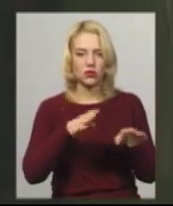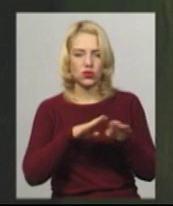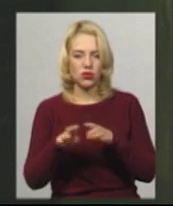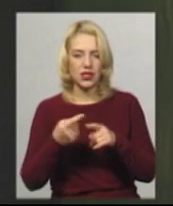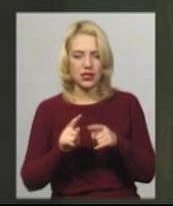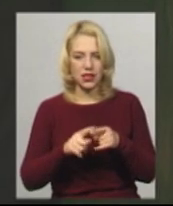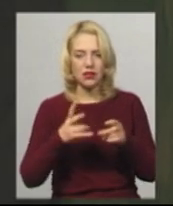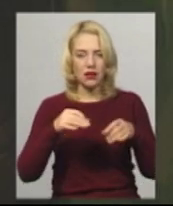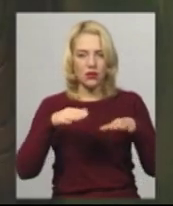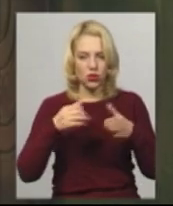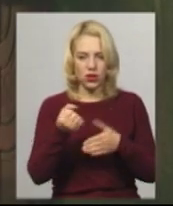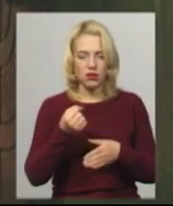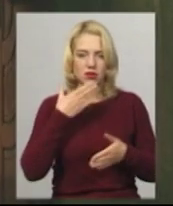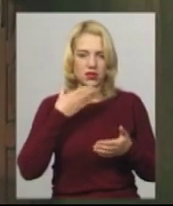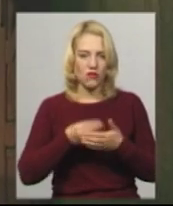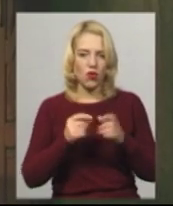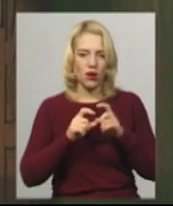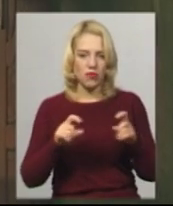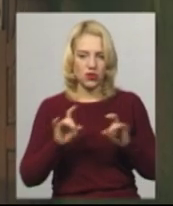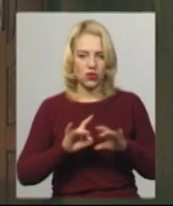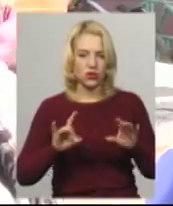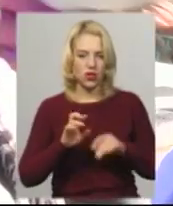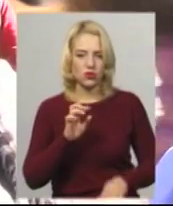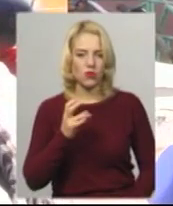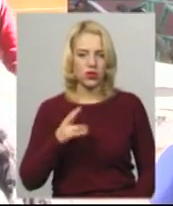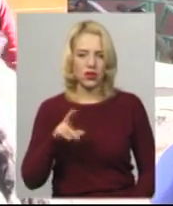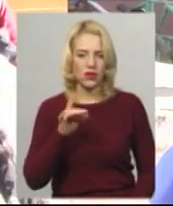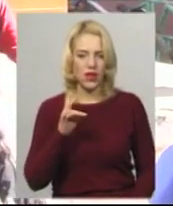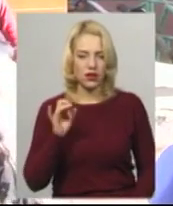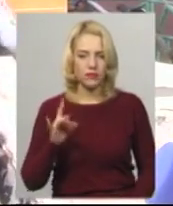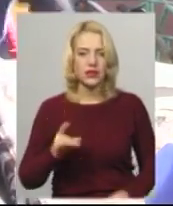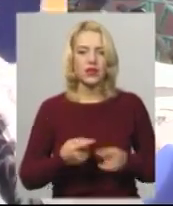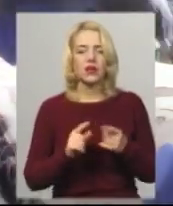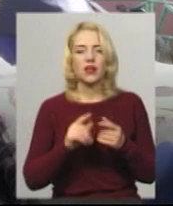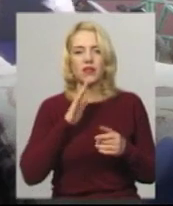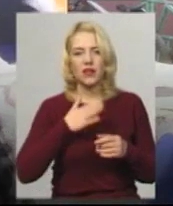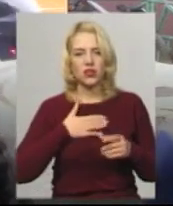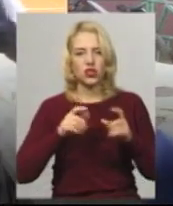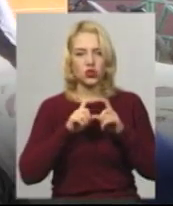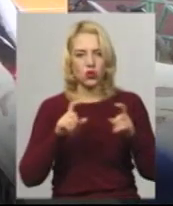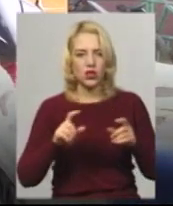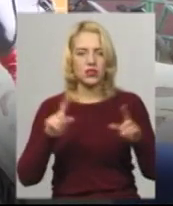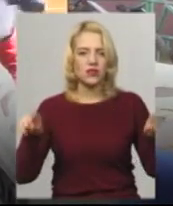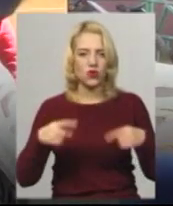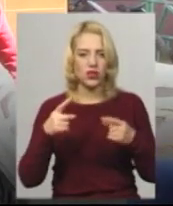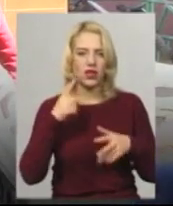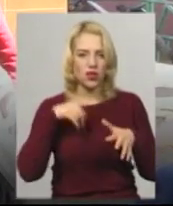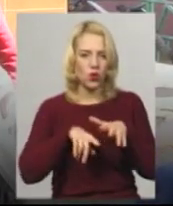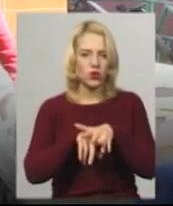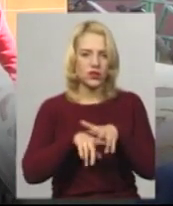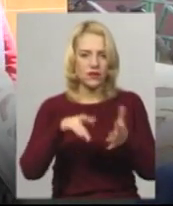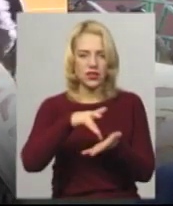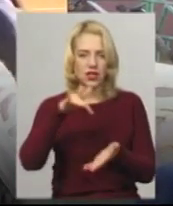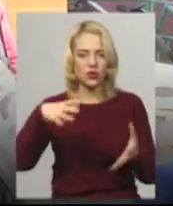безпосередньо на отримання свого апарату, каже Валентина Буднар. При нашій школі створений інклюзивний центр об'єднаної